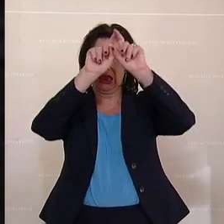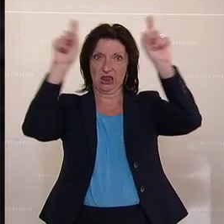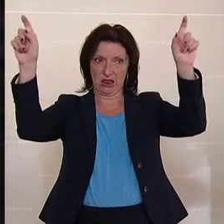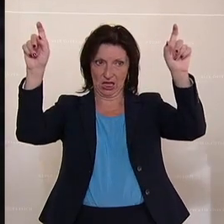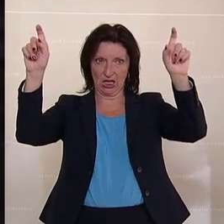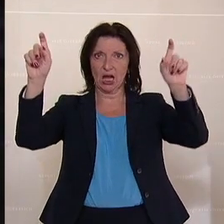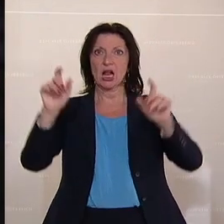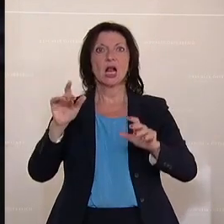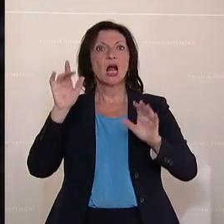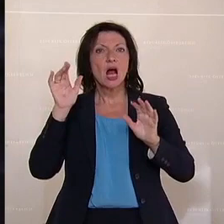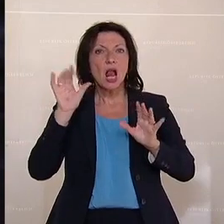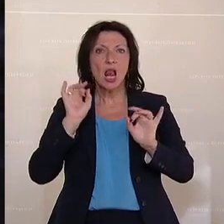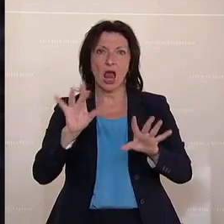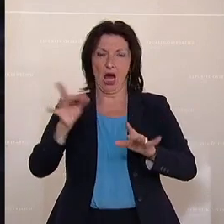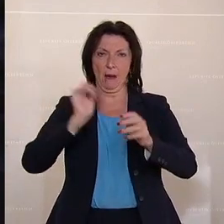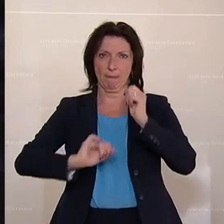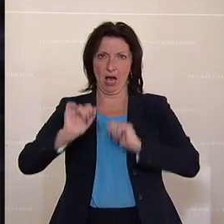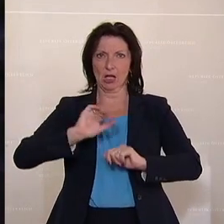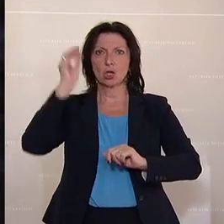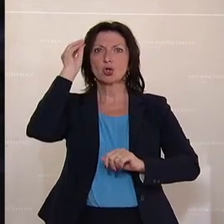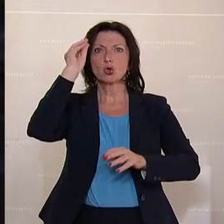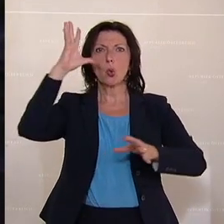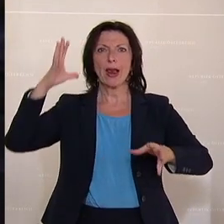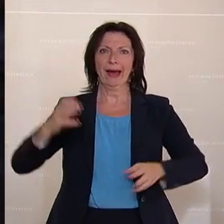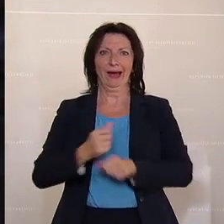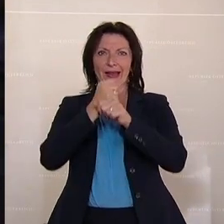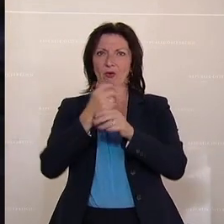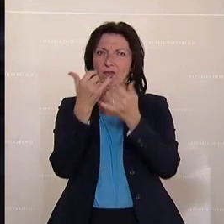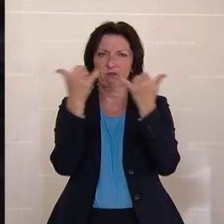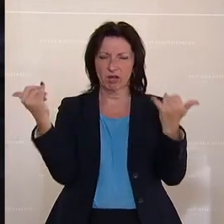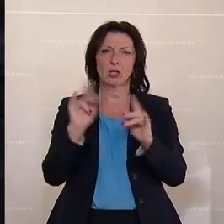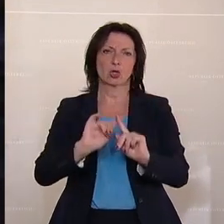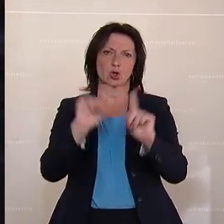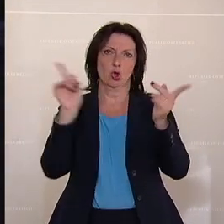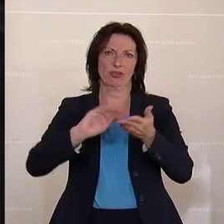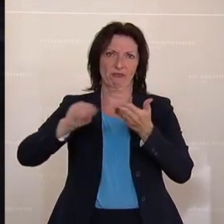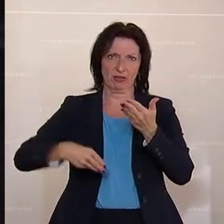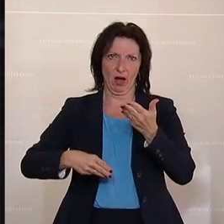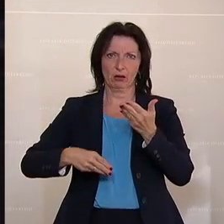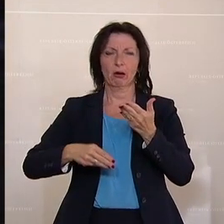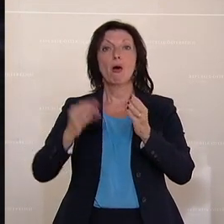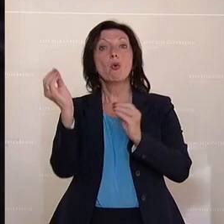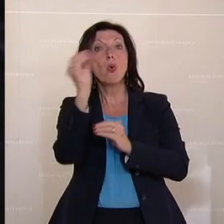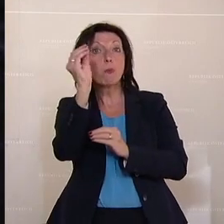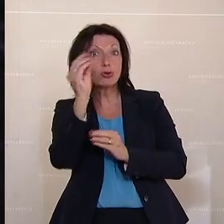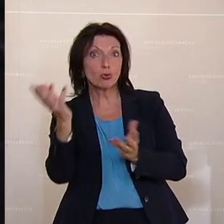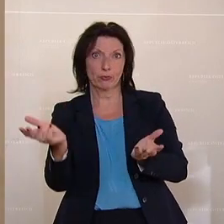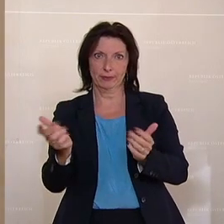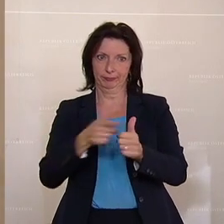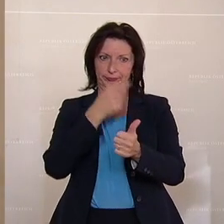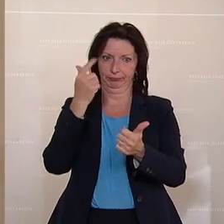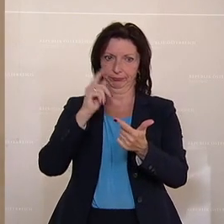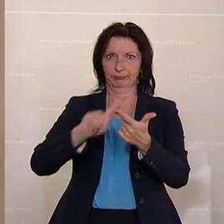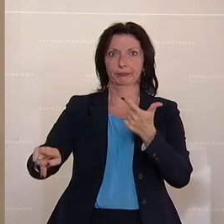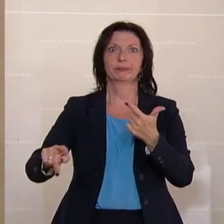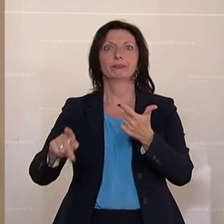Lehrermangel, Schulen retten sich mit Sonderverträgen, sie retten sich mit Überstunden, die Schulen, sie retten sich